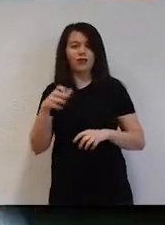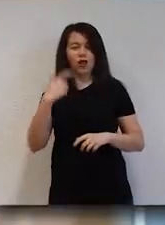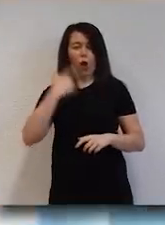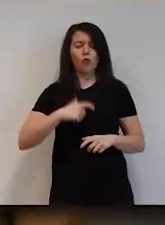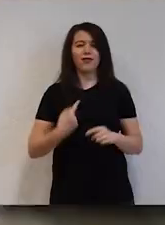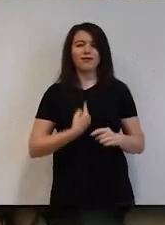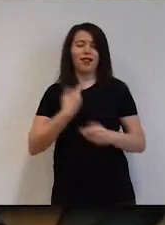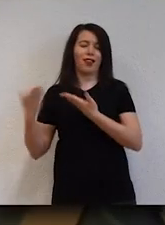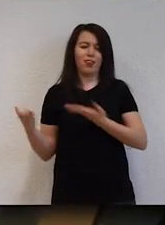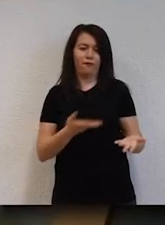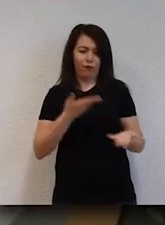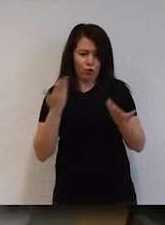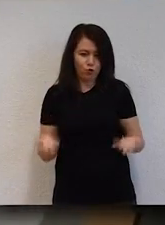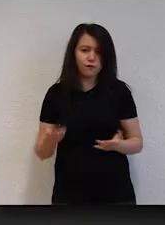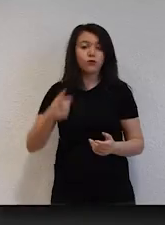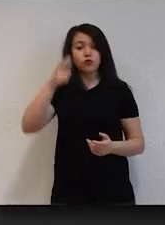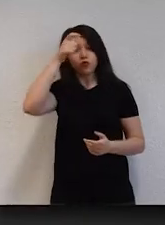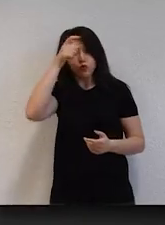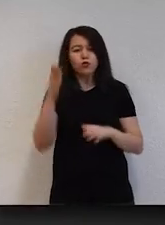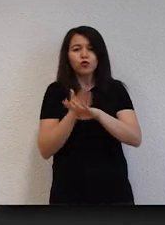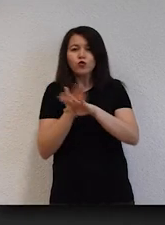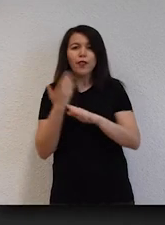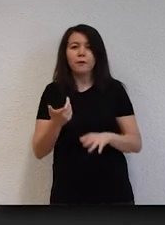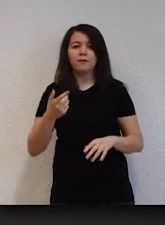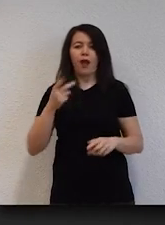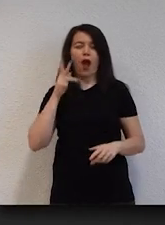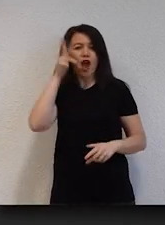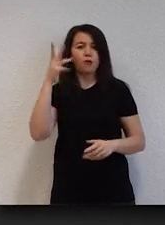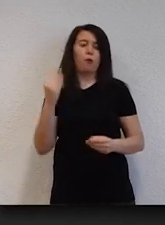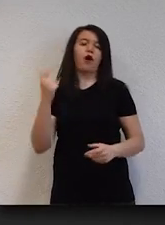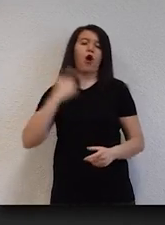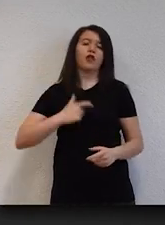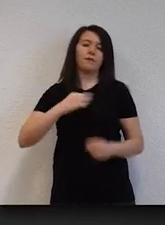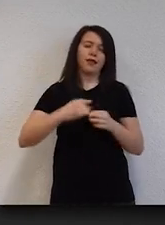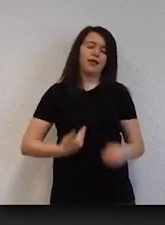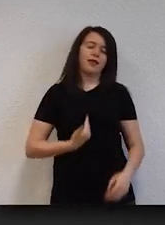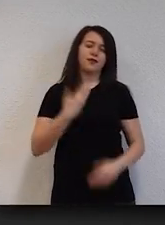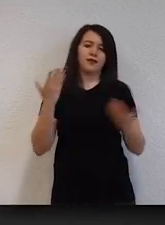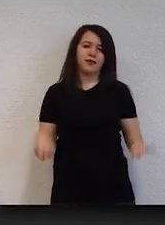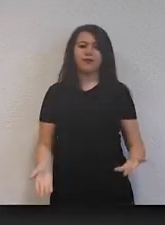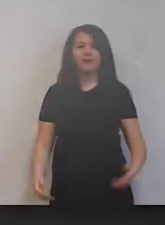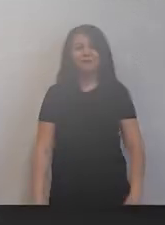ayrıcalıklı bireyler olmaya davet ediyoruz. Çünkü Hacettepe'li olmak bir ayrıcalıktır.